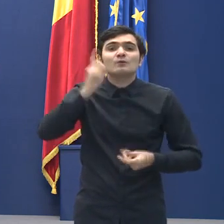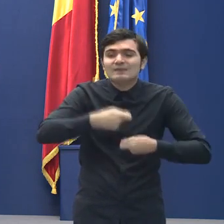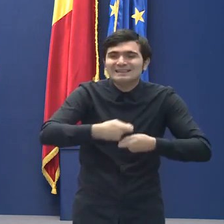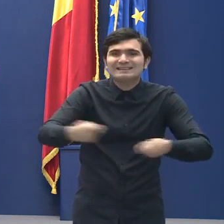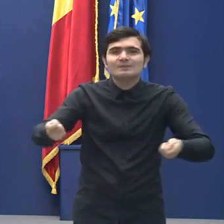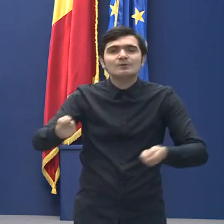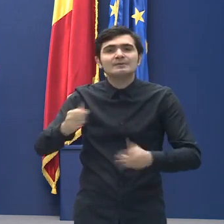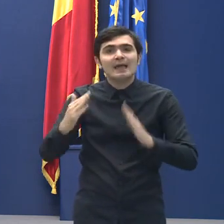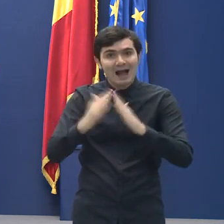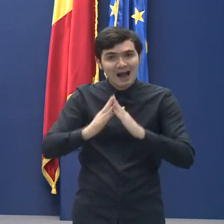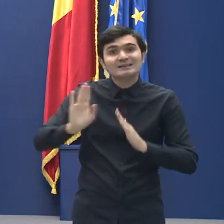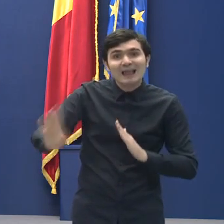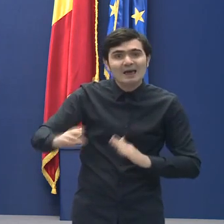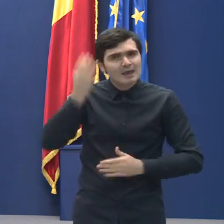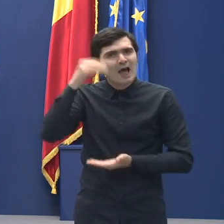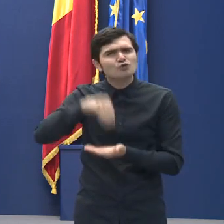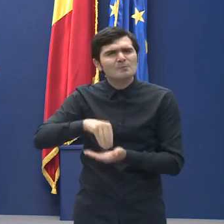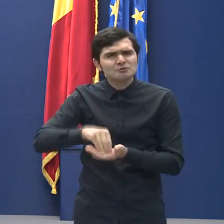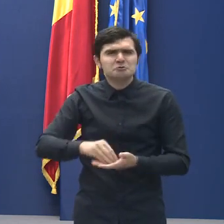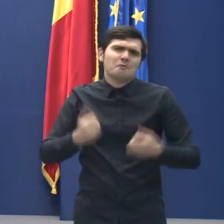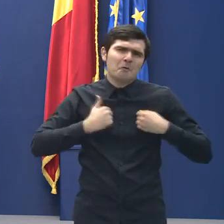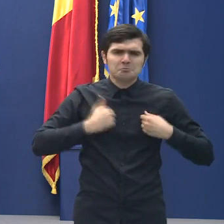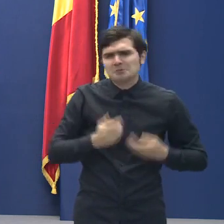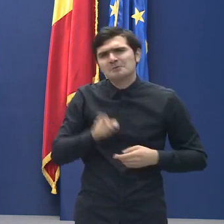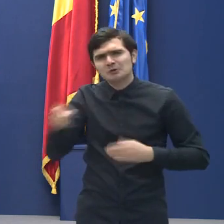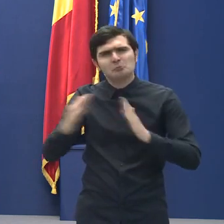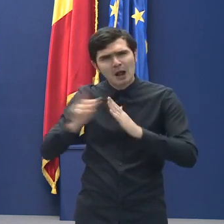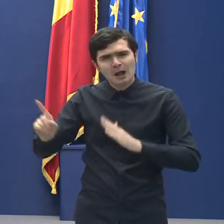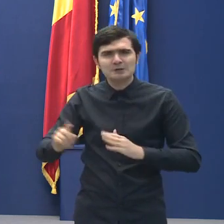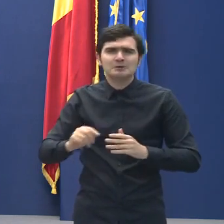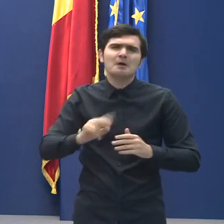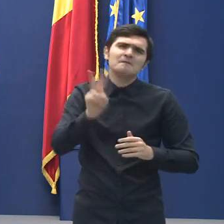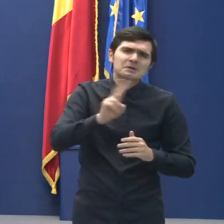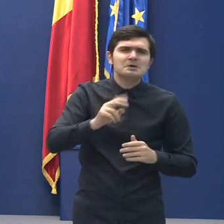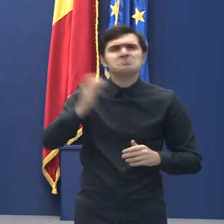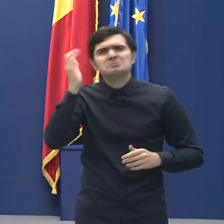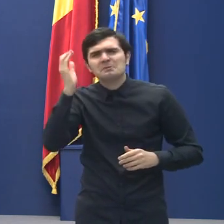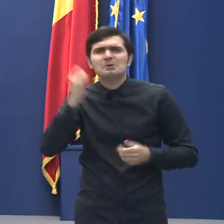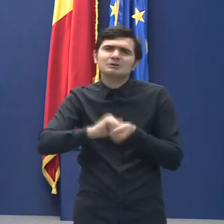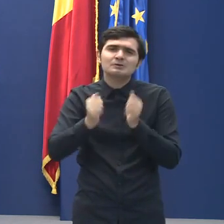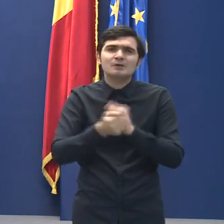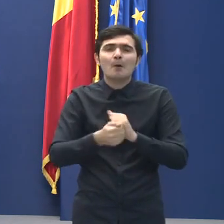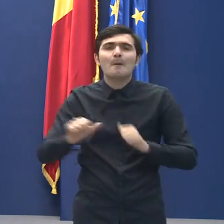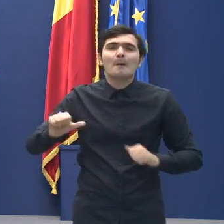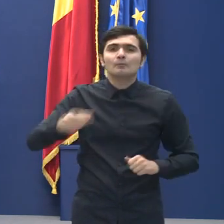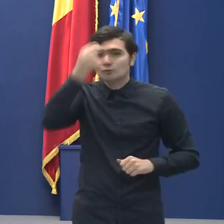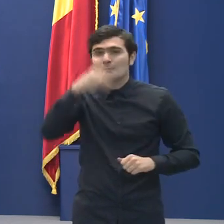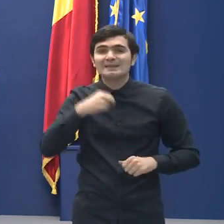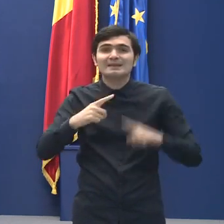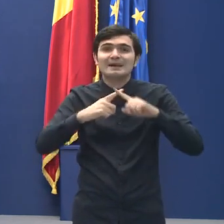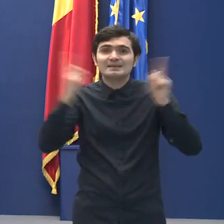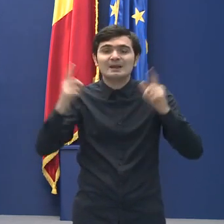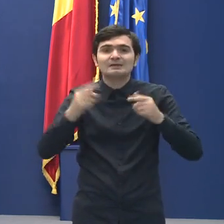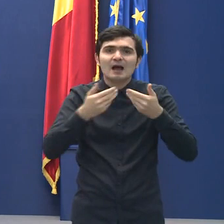voluntari, vineri și sâmbătă, sau în prima zi de Paști, începând cu ora 6 dimineața, cu